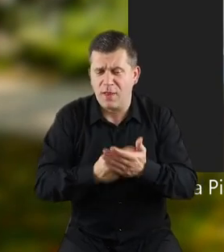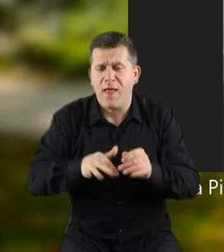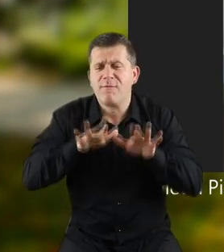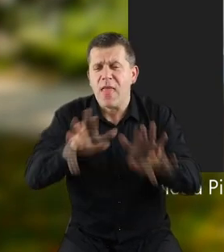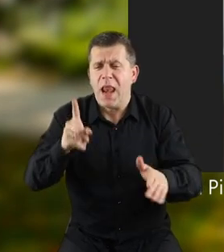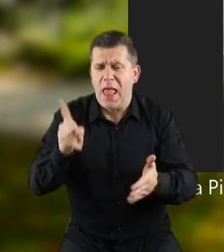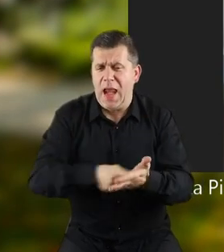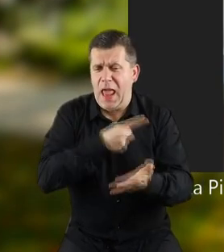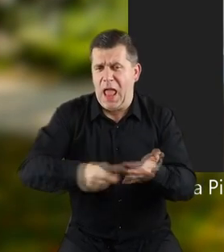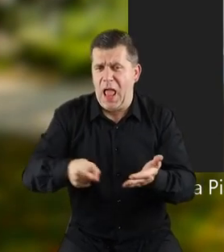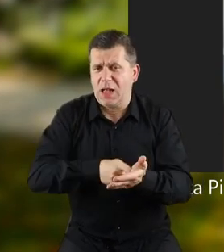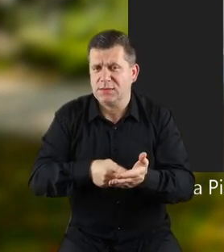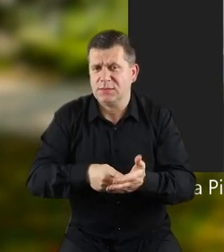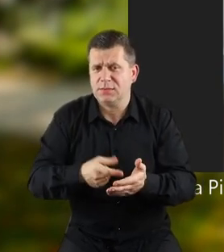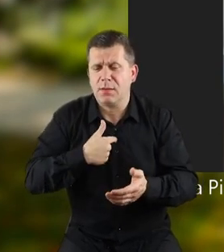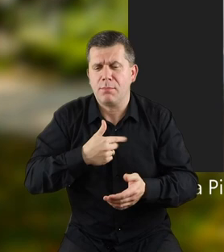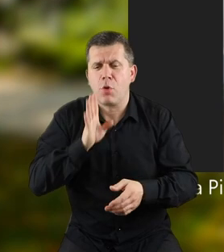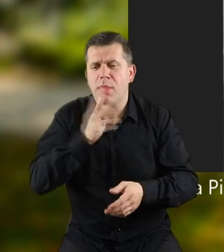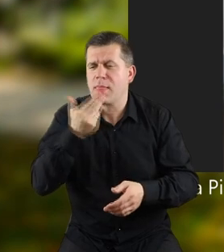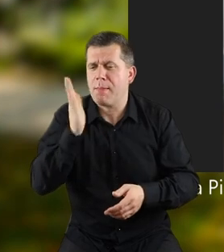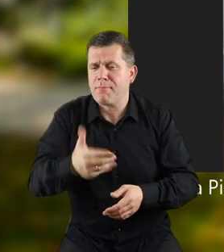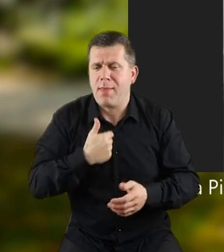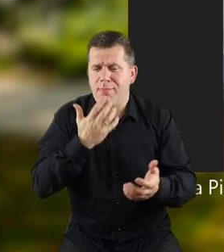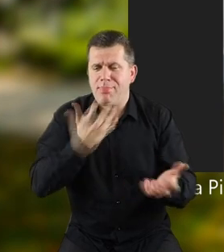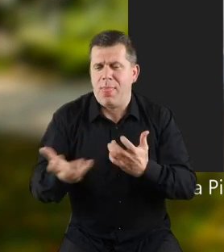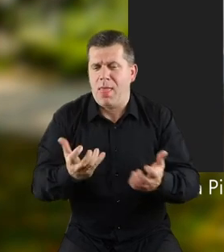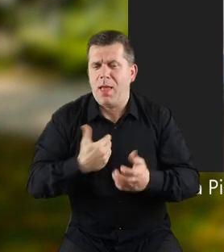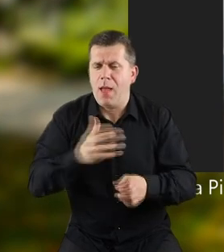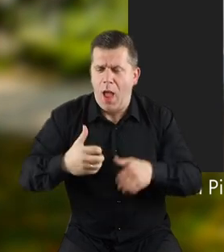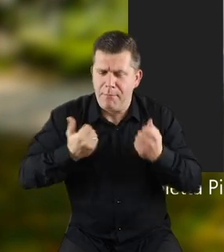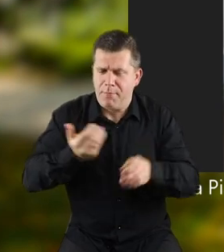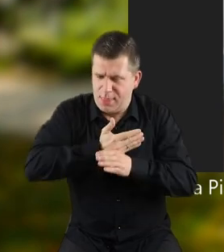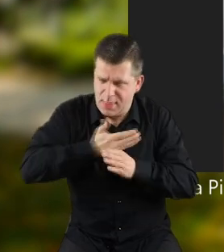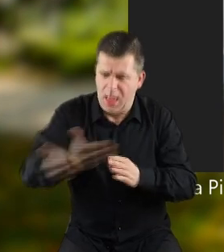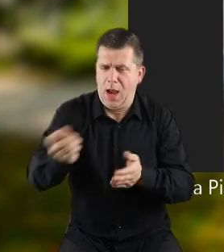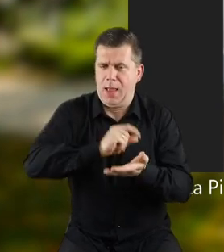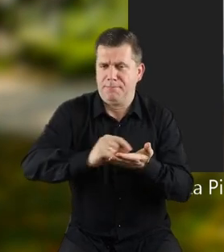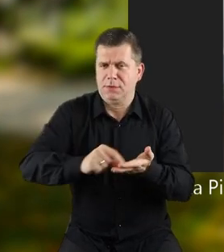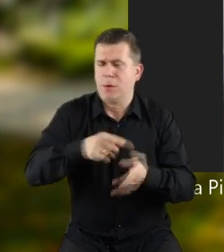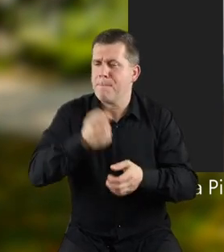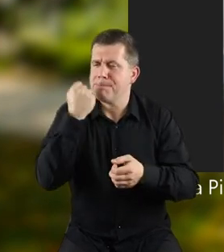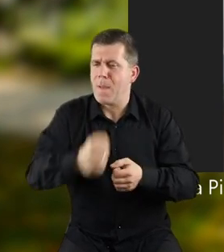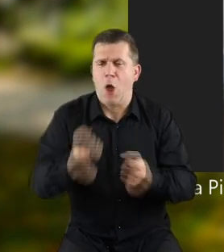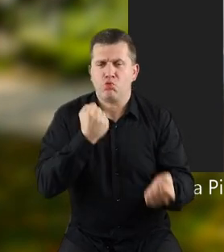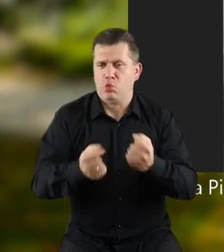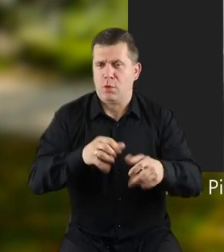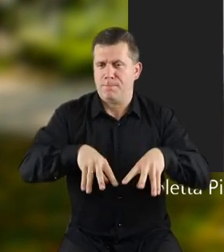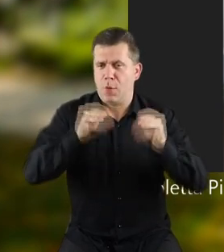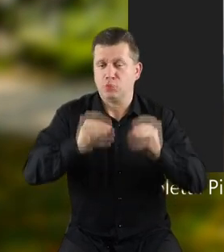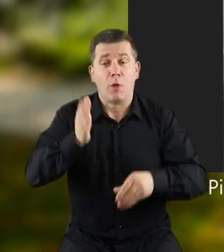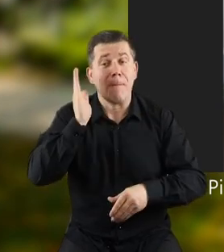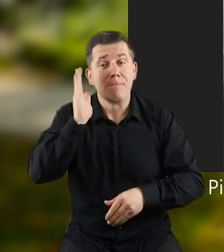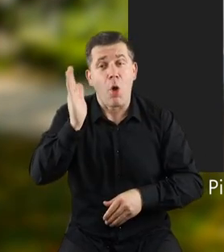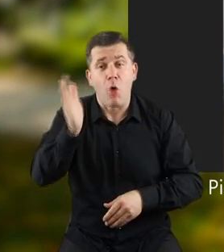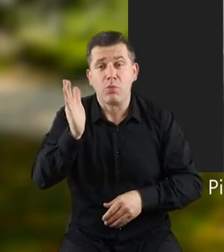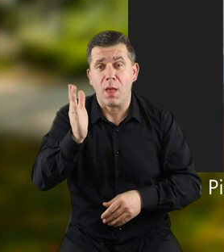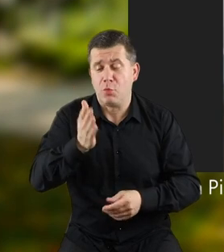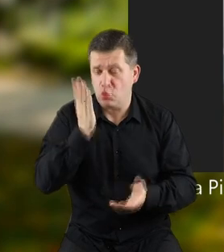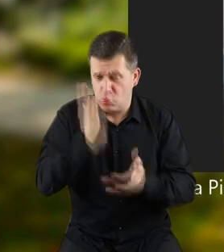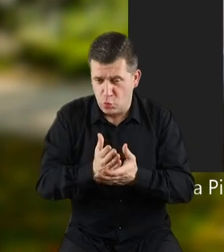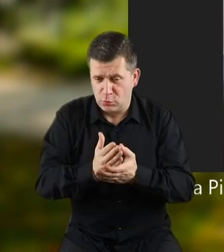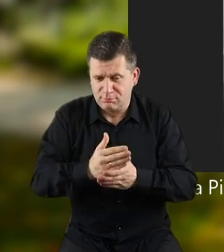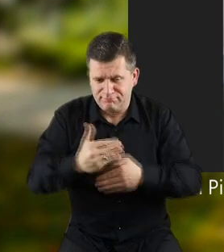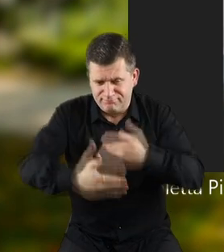już czytam to wiele razy, żeby mnie nie zniechęciło i żebym dalej pisała. To bardzo trudny jest początek. Potem,